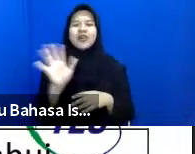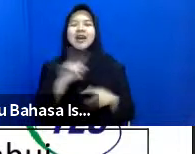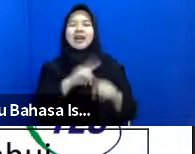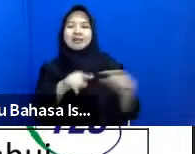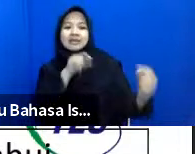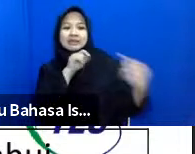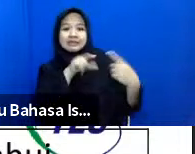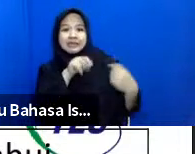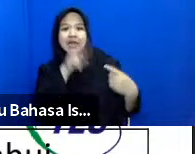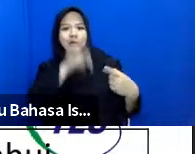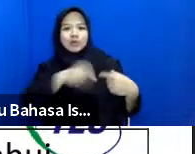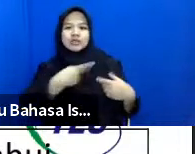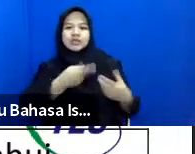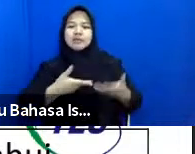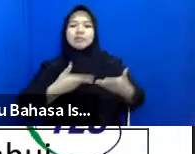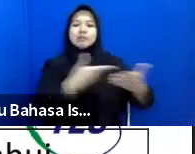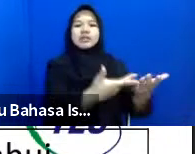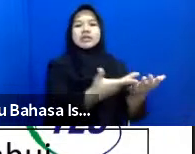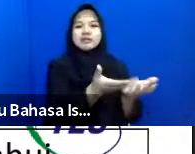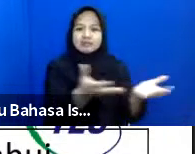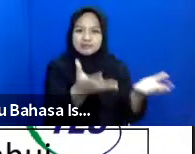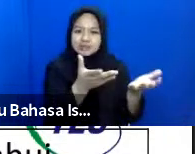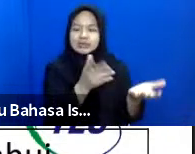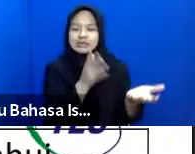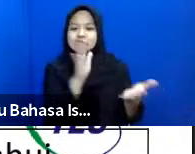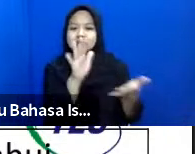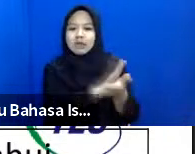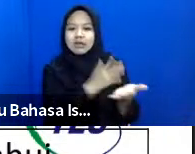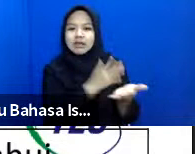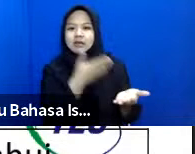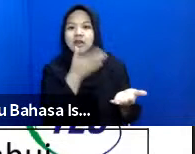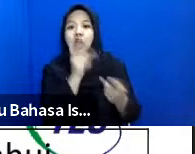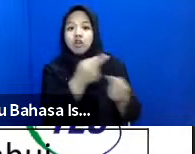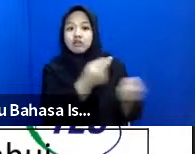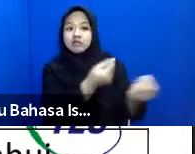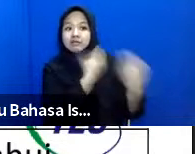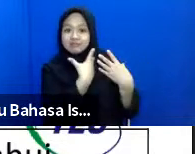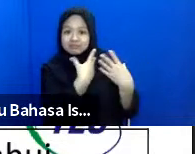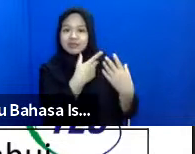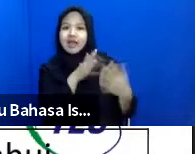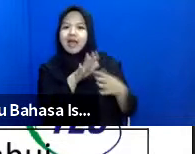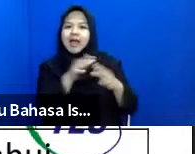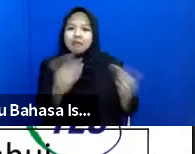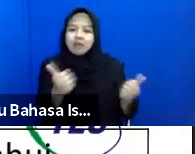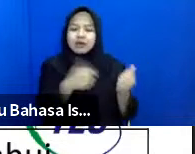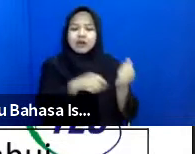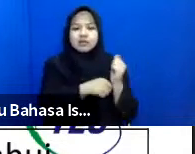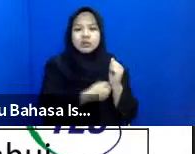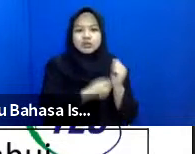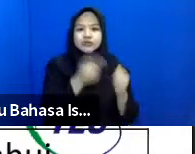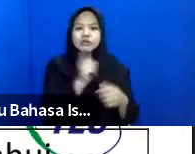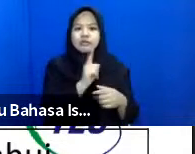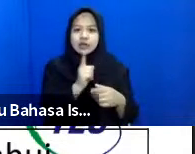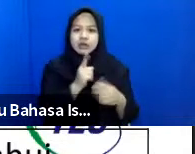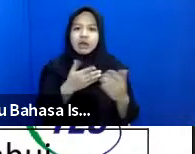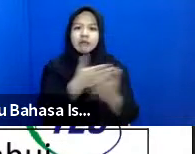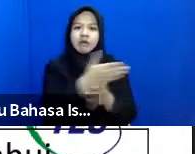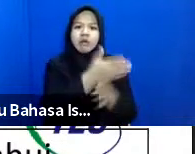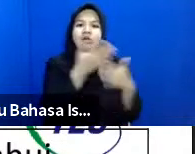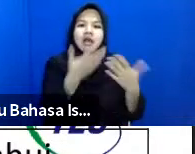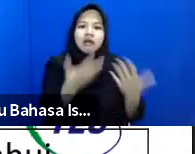malah mereka harus kita beri wadah dan salurannya kalau memberi umpan balik yang aman dan responsif itu dimana melalui apa